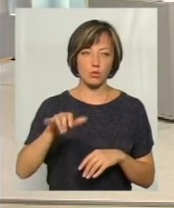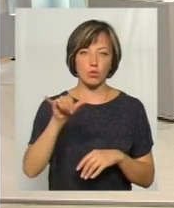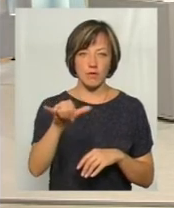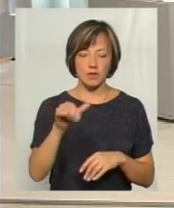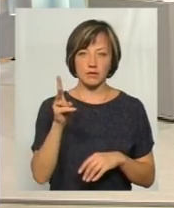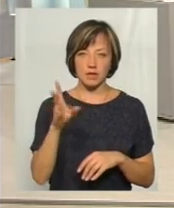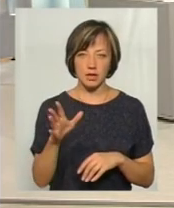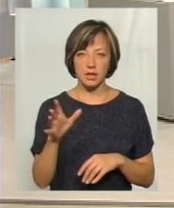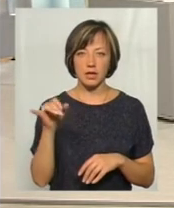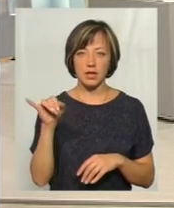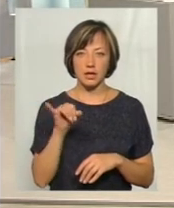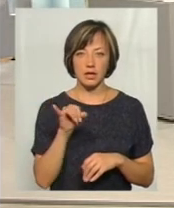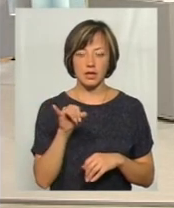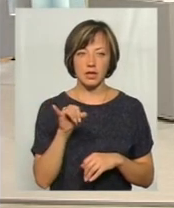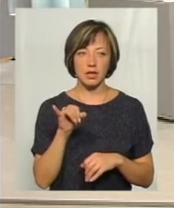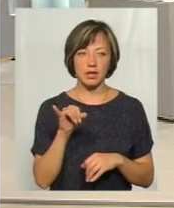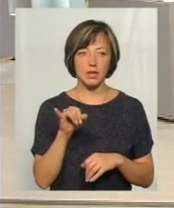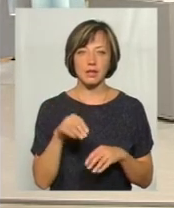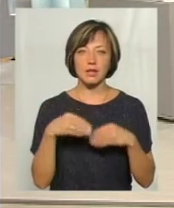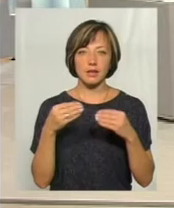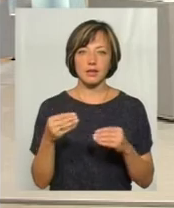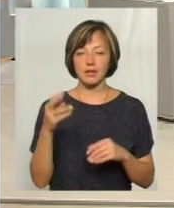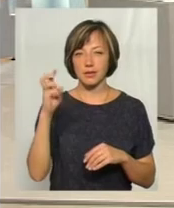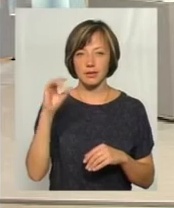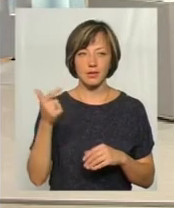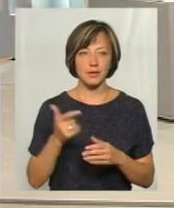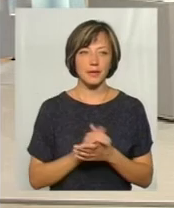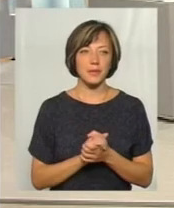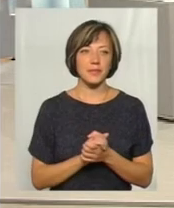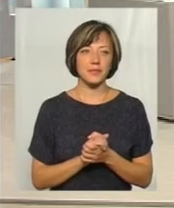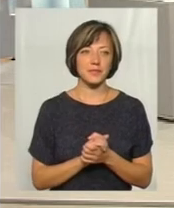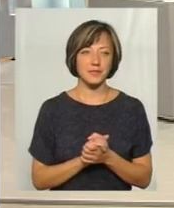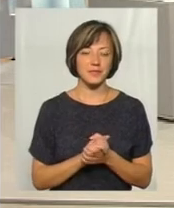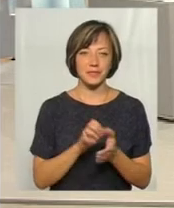квартирі. Не дивити господь. Постученька дерева.